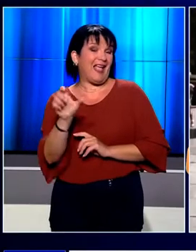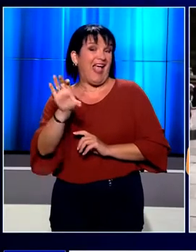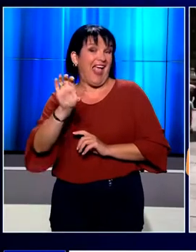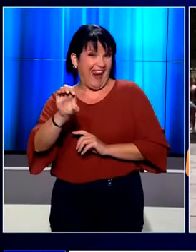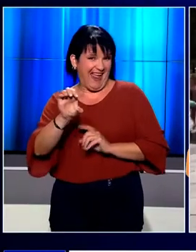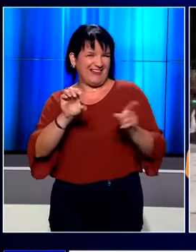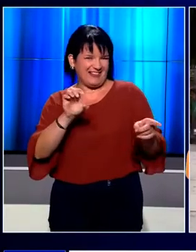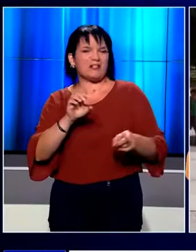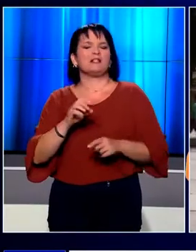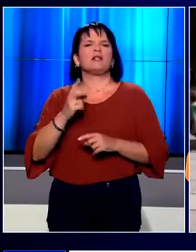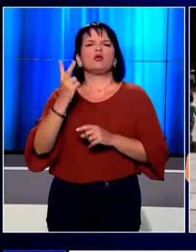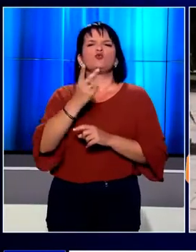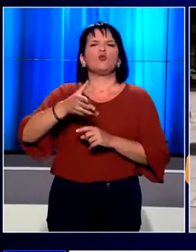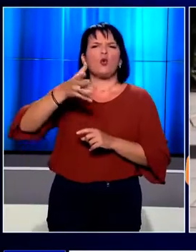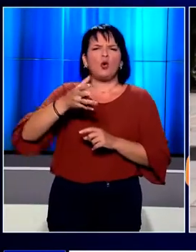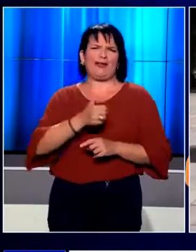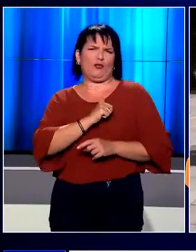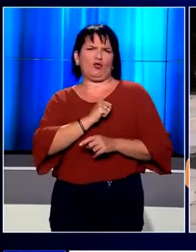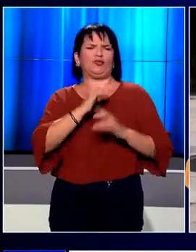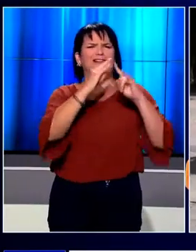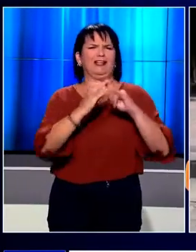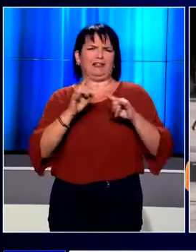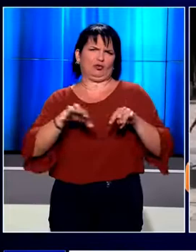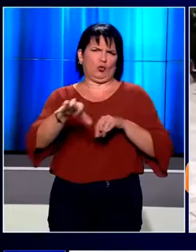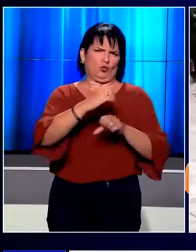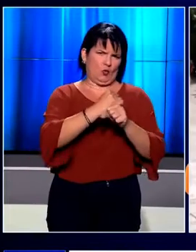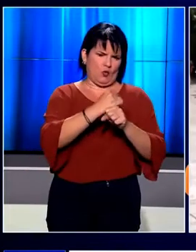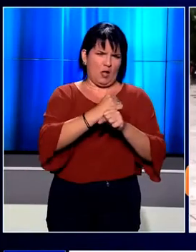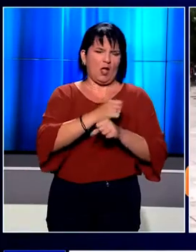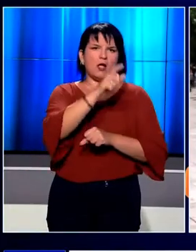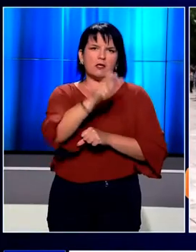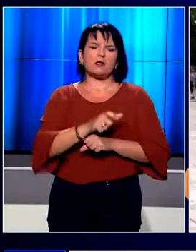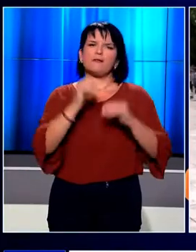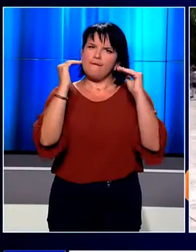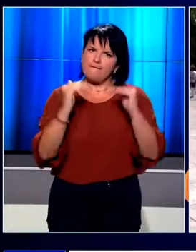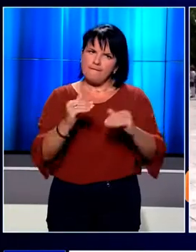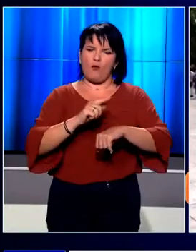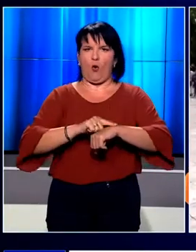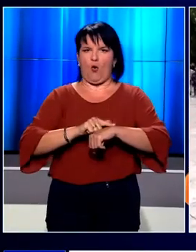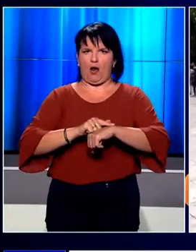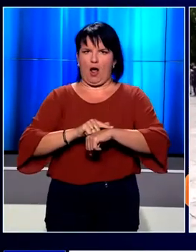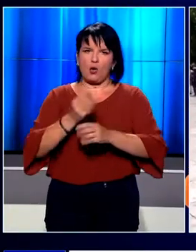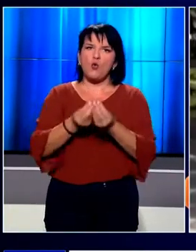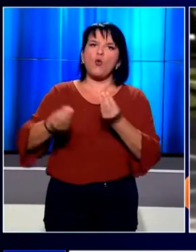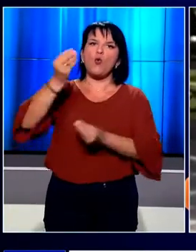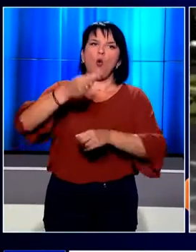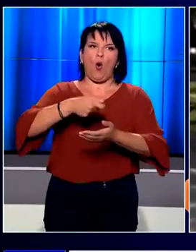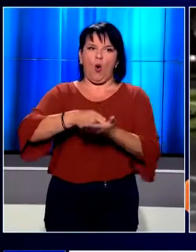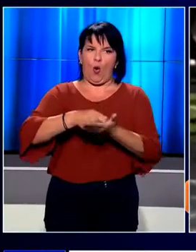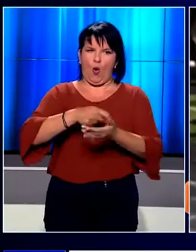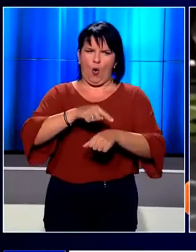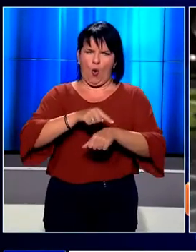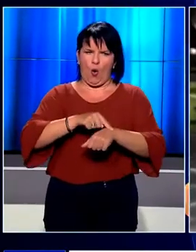22 χρονών, εργάζεται εδώ και μήνες σε ιδιωτικές κατασκηνώσεις. Η ίδια έχει σταθερό ωράριο και πληρώνεται κανονικά τις παραπάνω ώρες εργασίας.